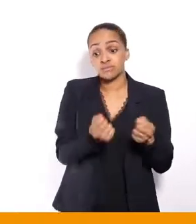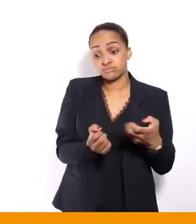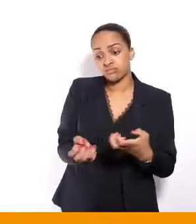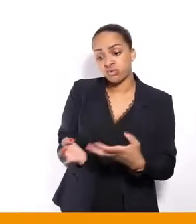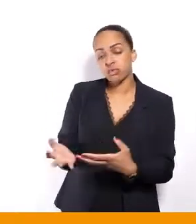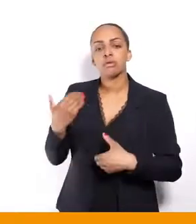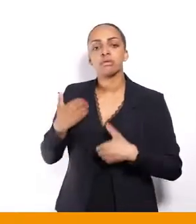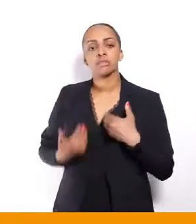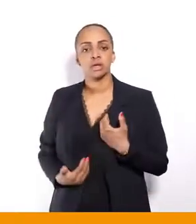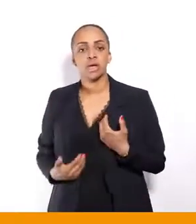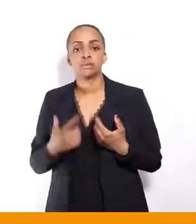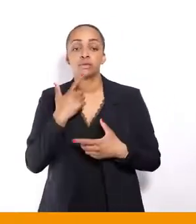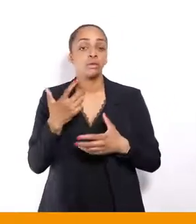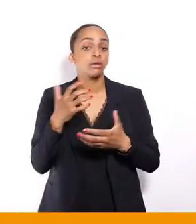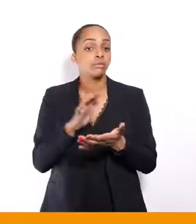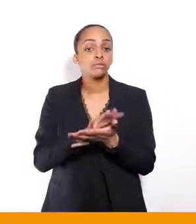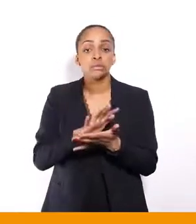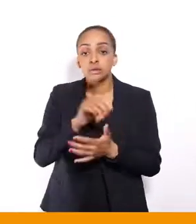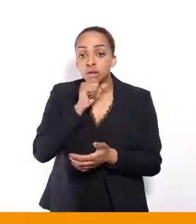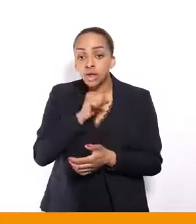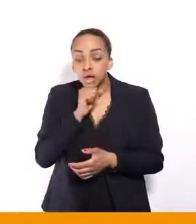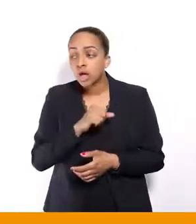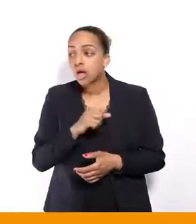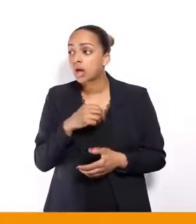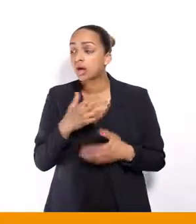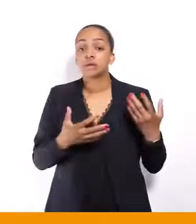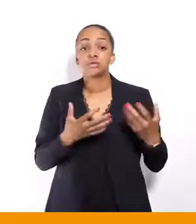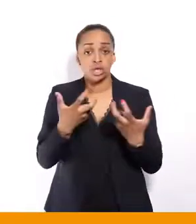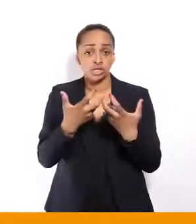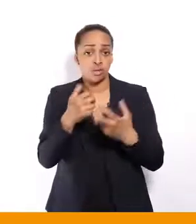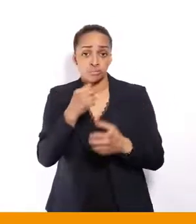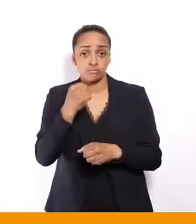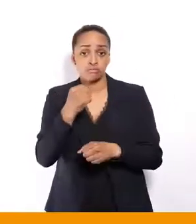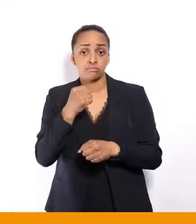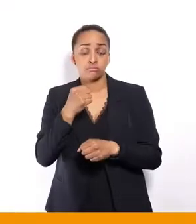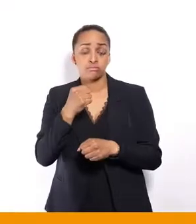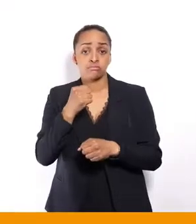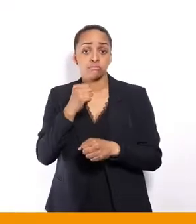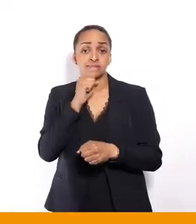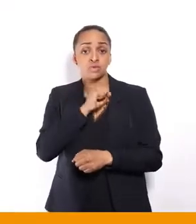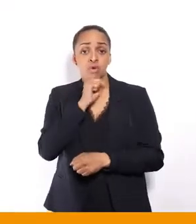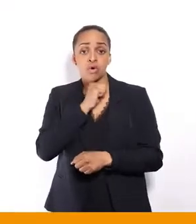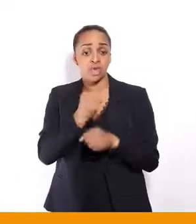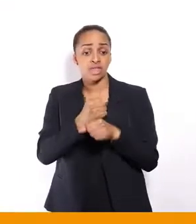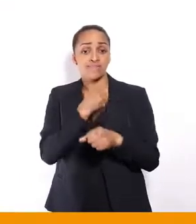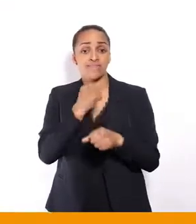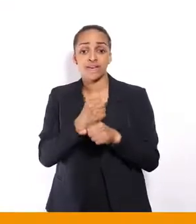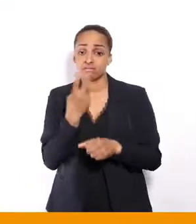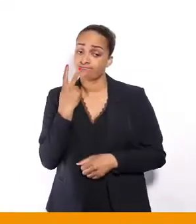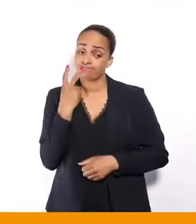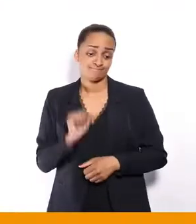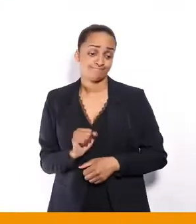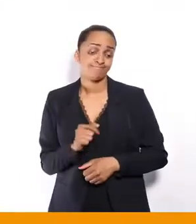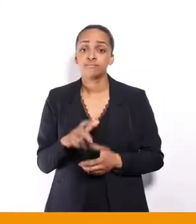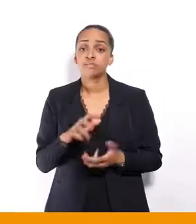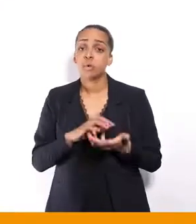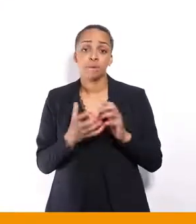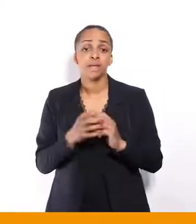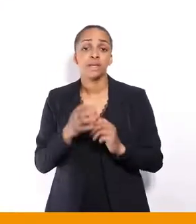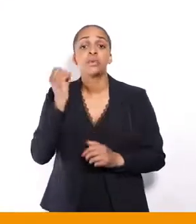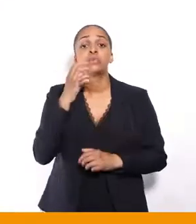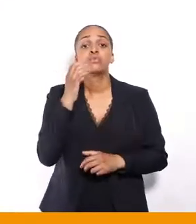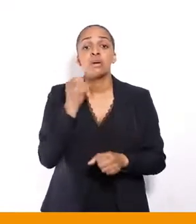et quand on combine ça avec la situation du travail des seniors, on voit à quel point c'est compliqué, et souvent un accident du travail ou une maladie